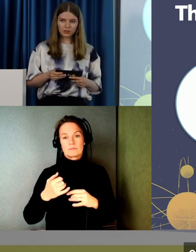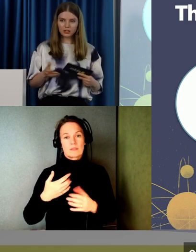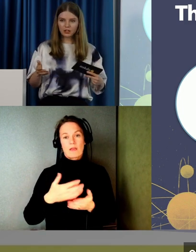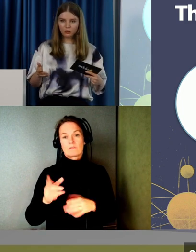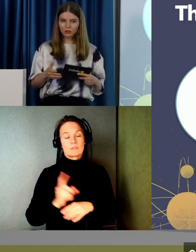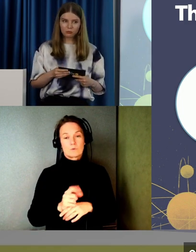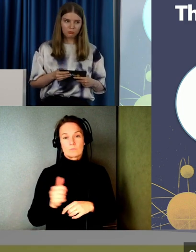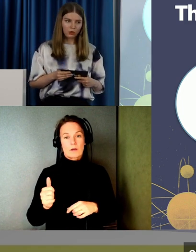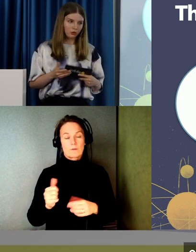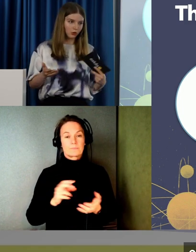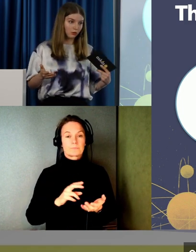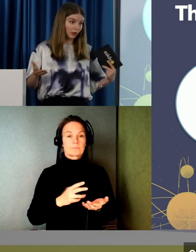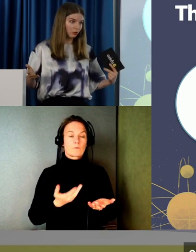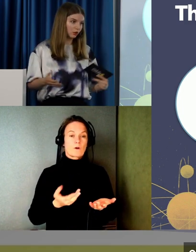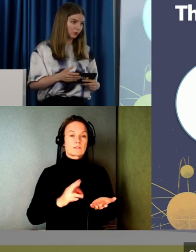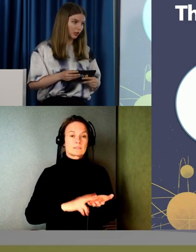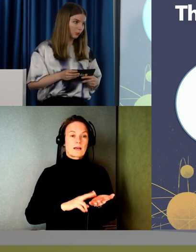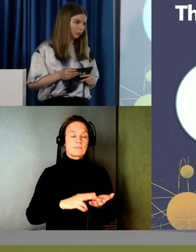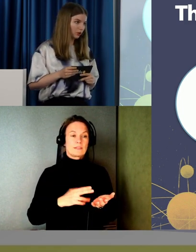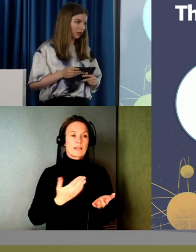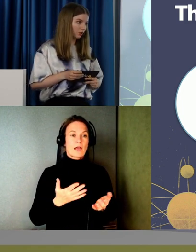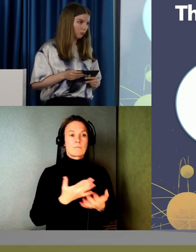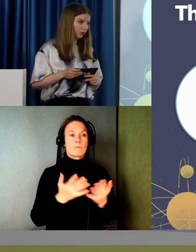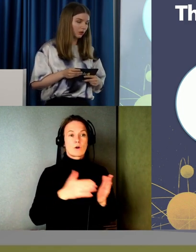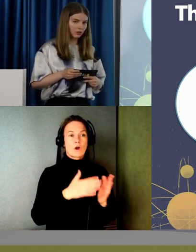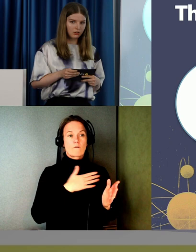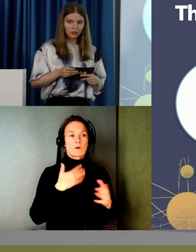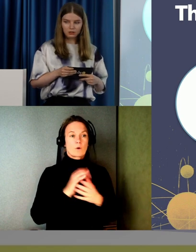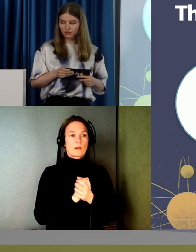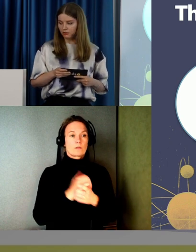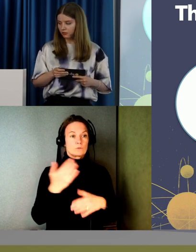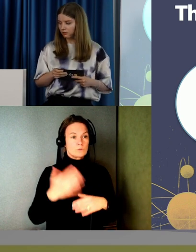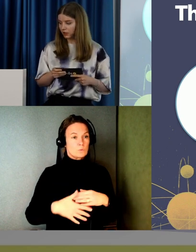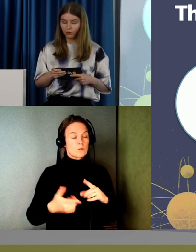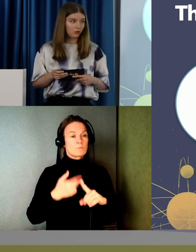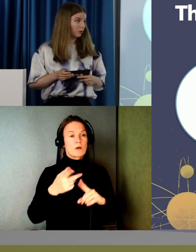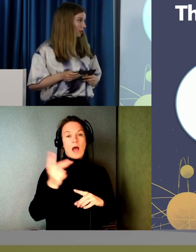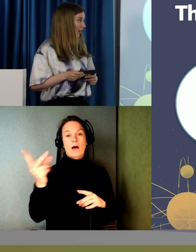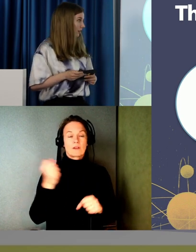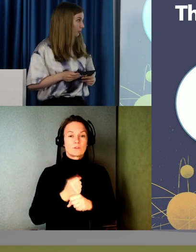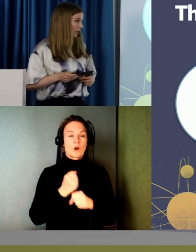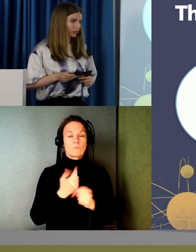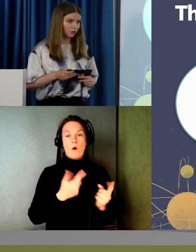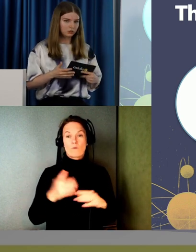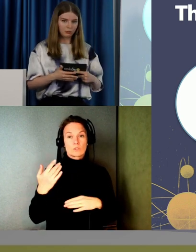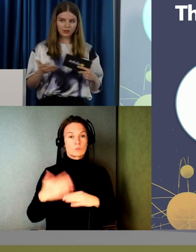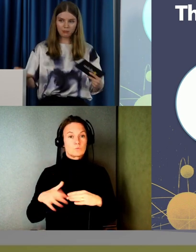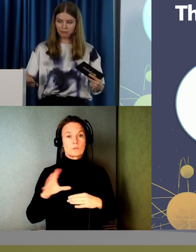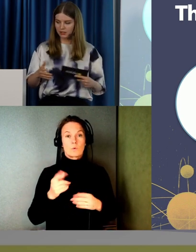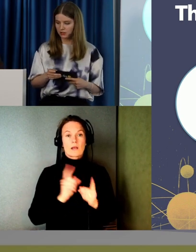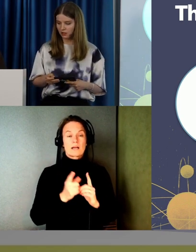Och sanningen är ju att många av våra kollegor slutar och börjar på nya jobb. Och när folk slutar, ja men då kanske